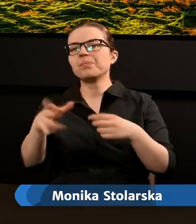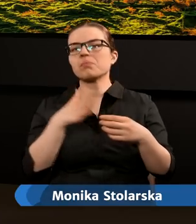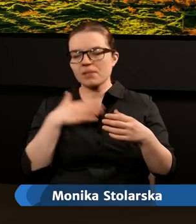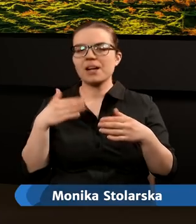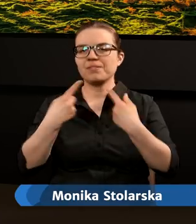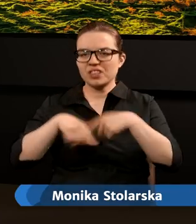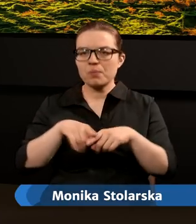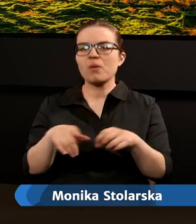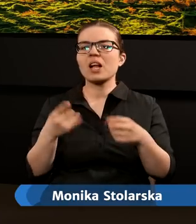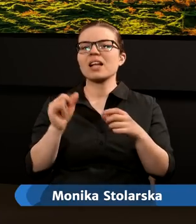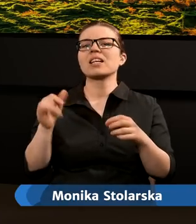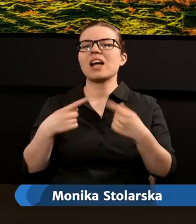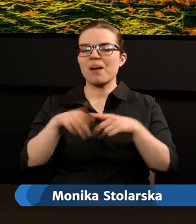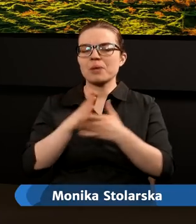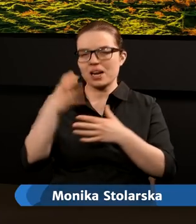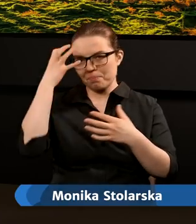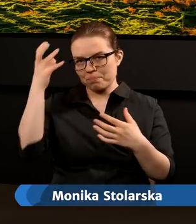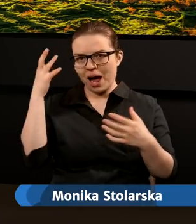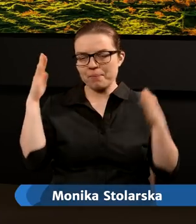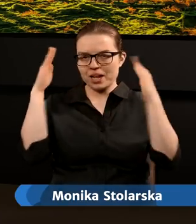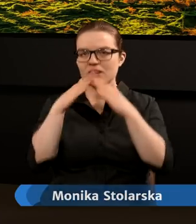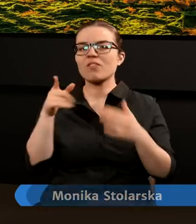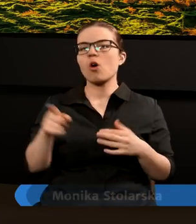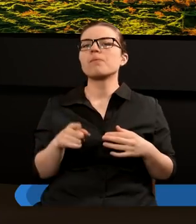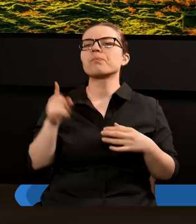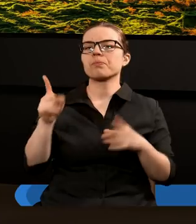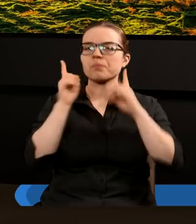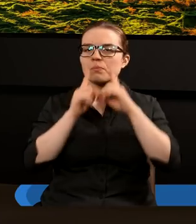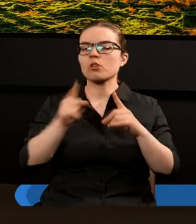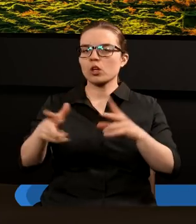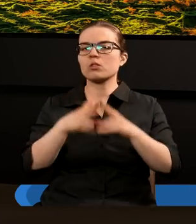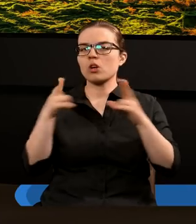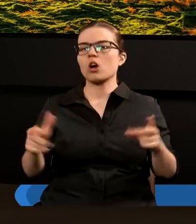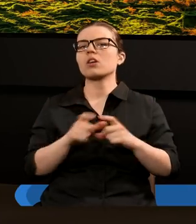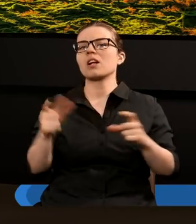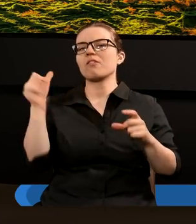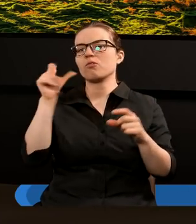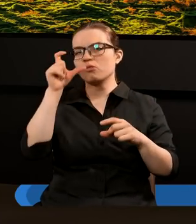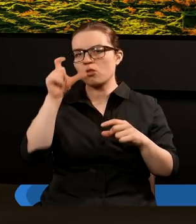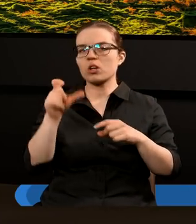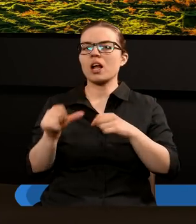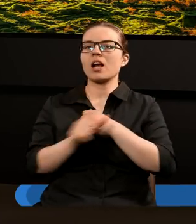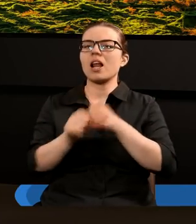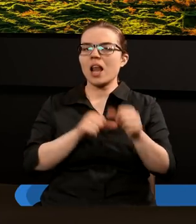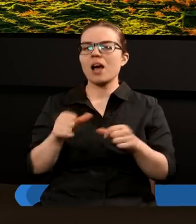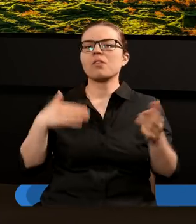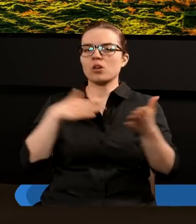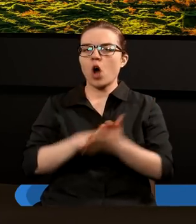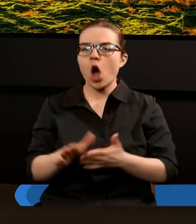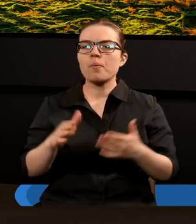wypełnione, zrealizowane przez papiestwo, o ile widzimy, rzeczywiście po tym okresie 1260 lat rozpoczęło się